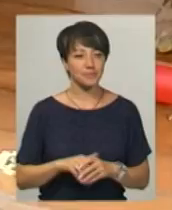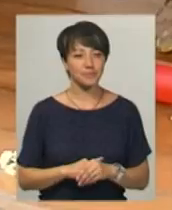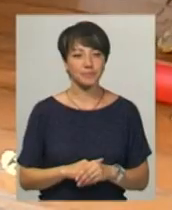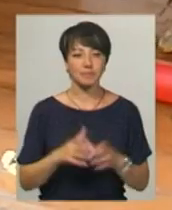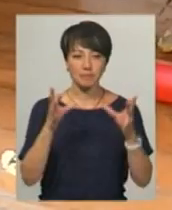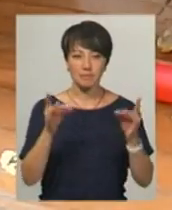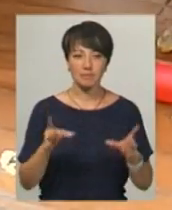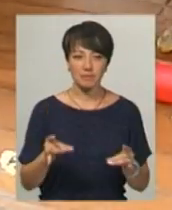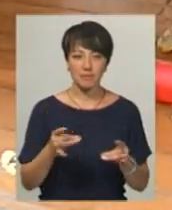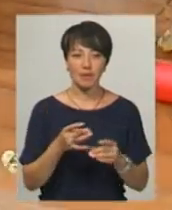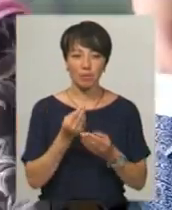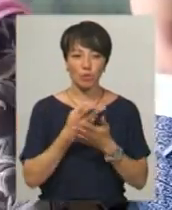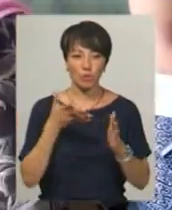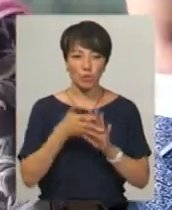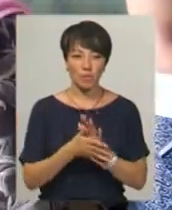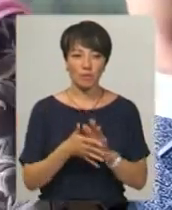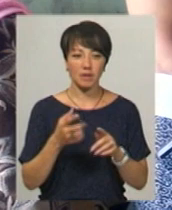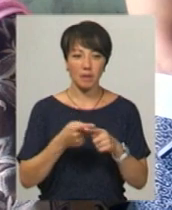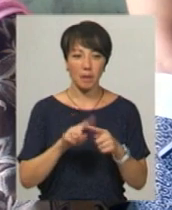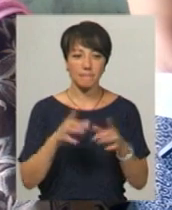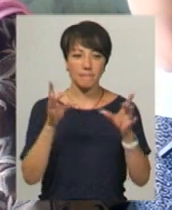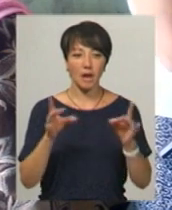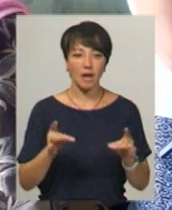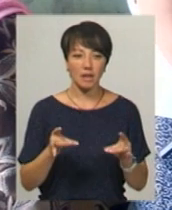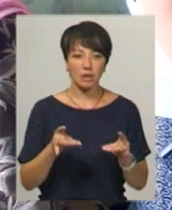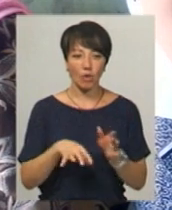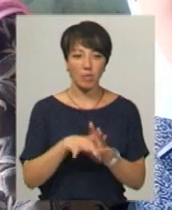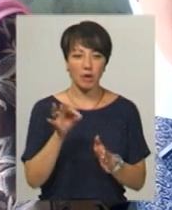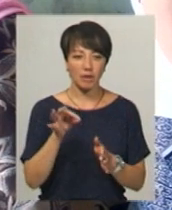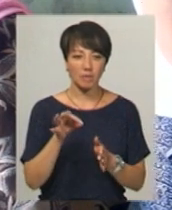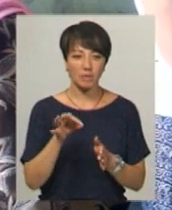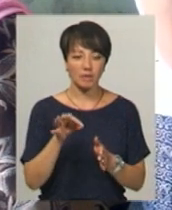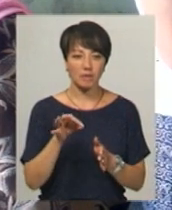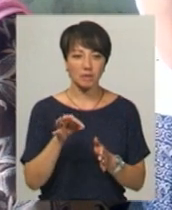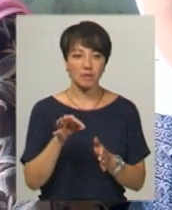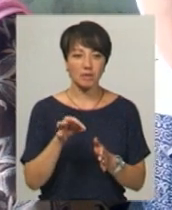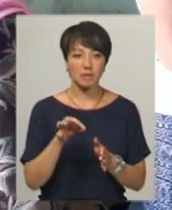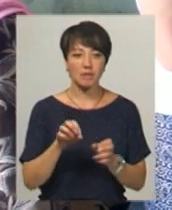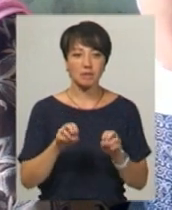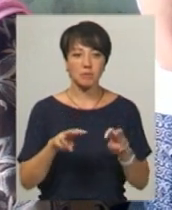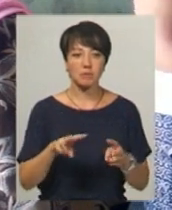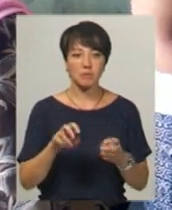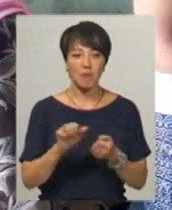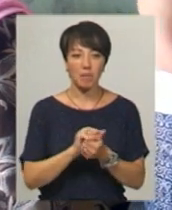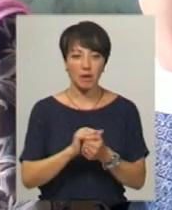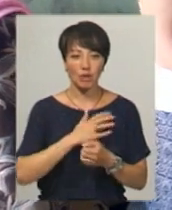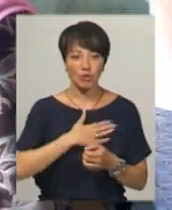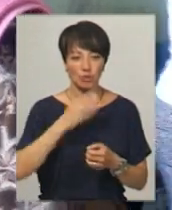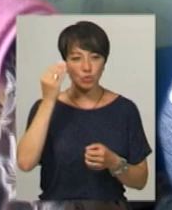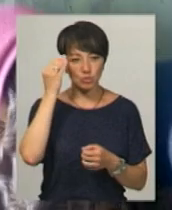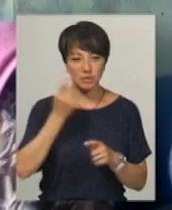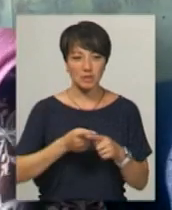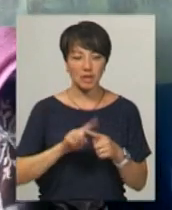паперові кульки з прозорими вставками. Пакети обираємо з крафт паперу, тому що, на нашу думку, це